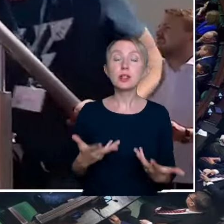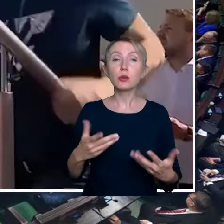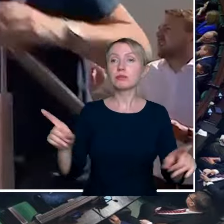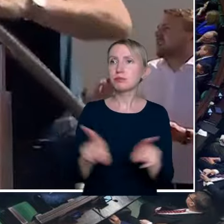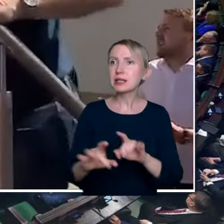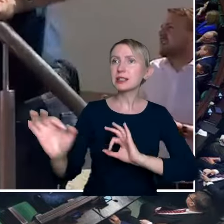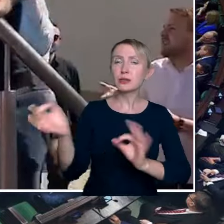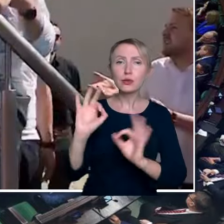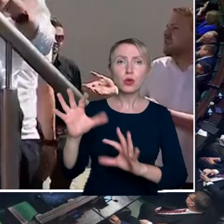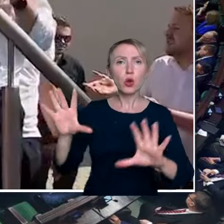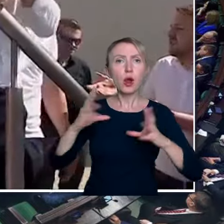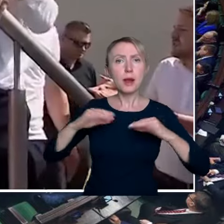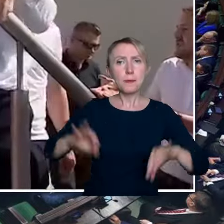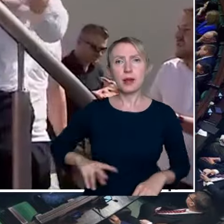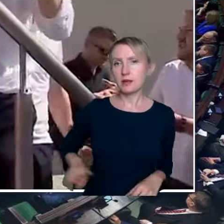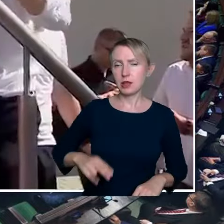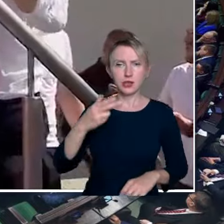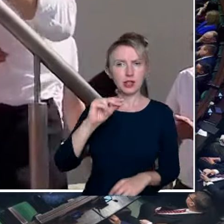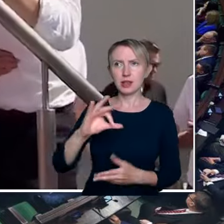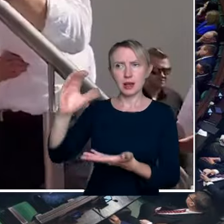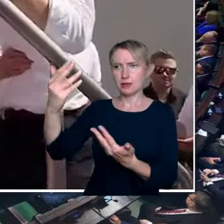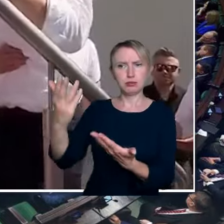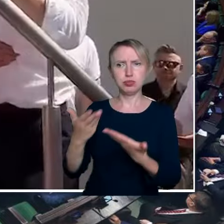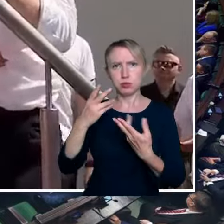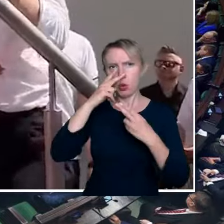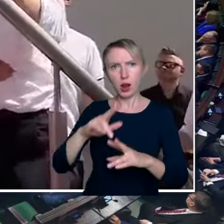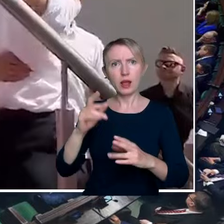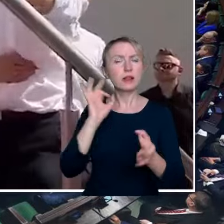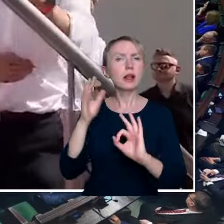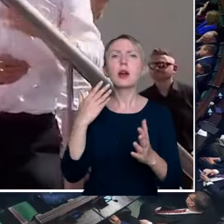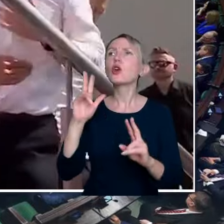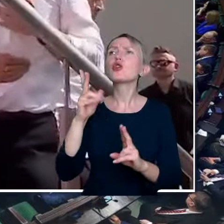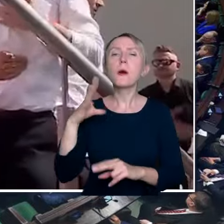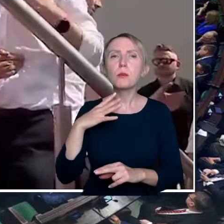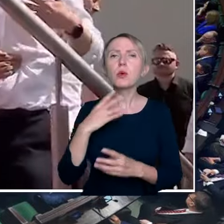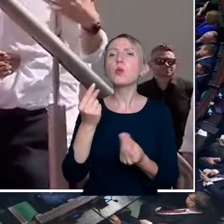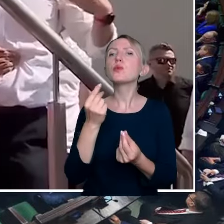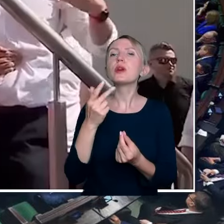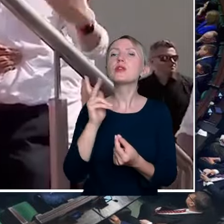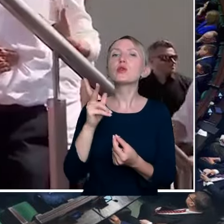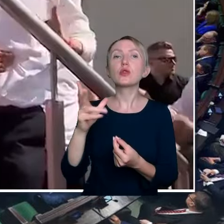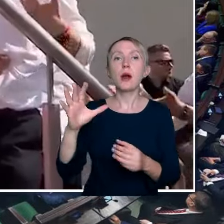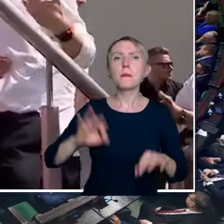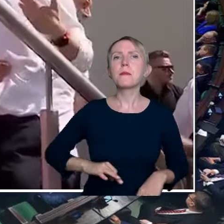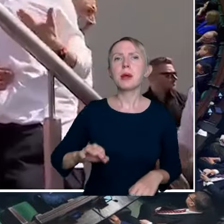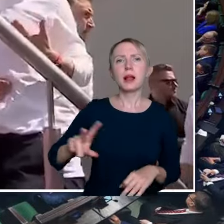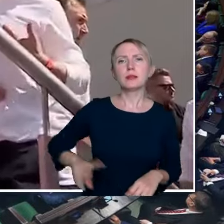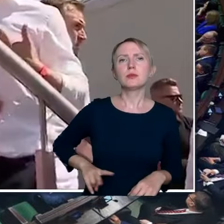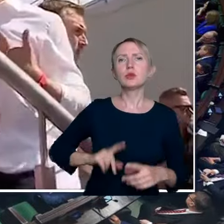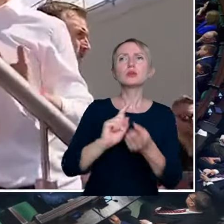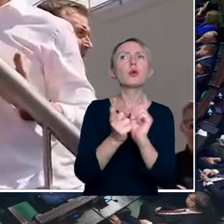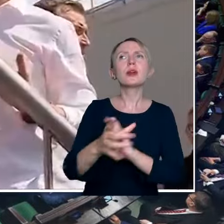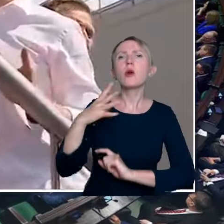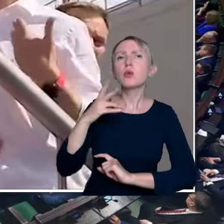informacje uzyskać od pana ministra Nitrasa. Kto tam był? Za jakie pieniądze pan minister Nitras tam poleciał? Z kim się spotykał?